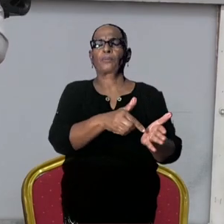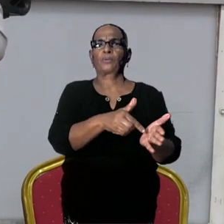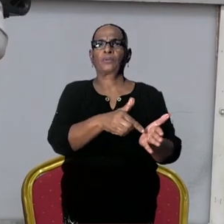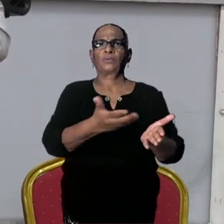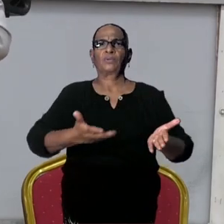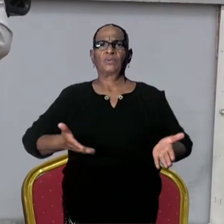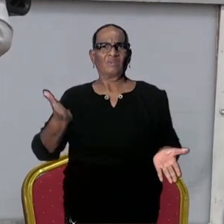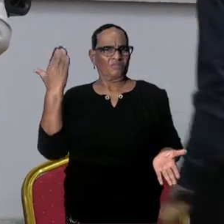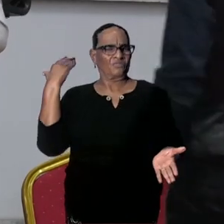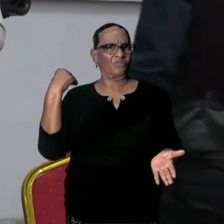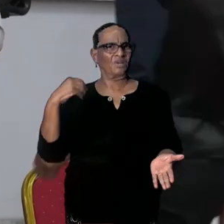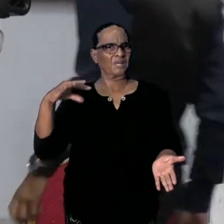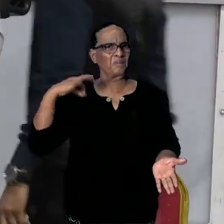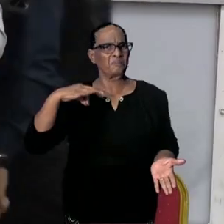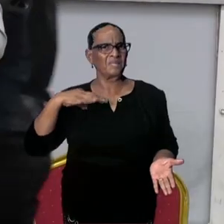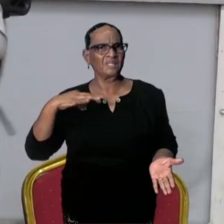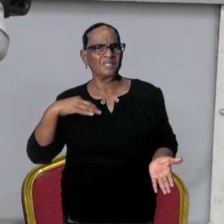minister,